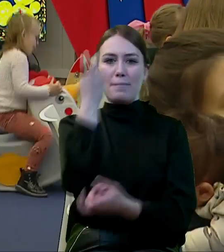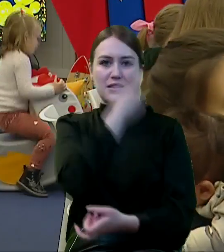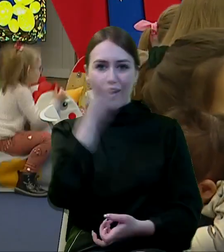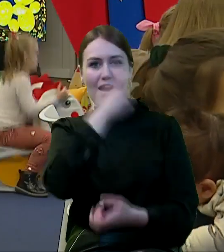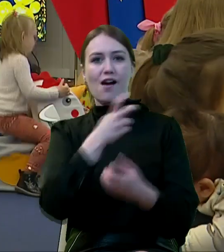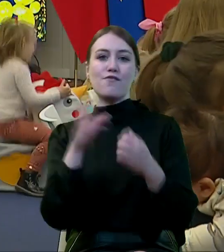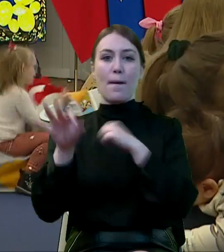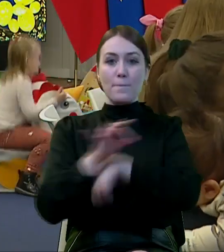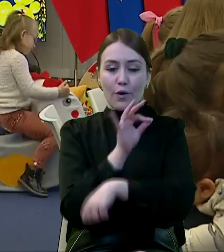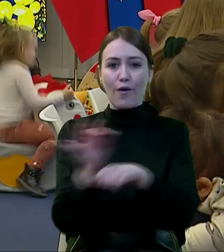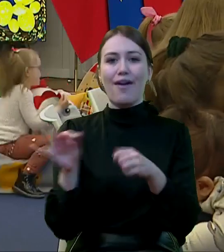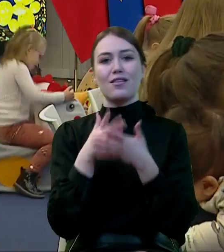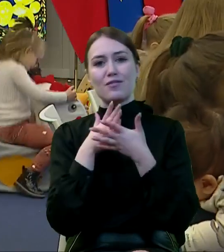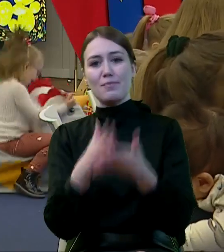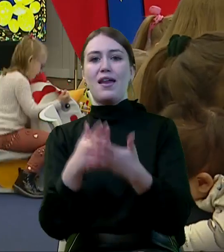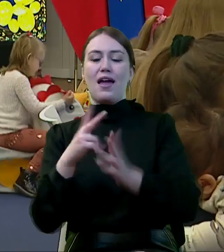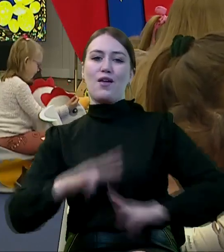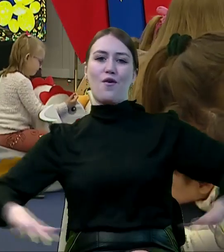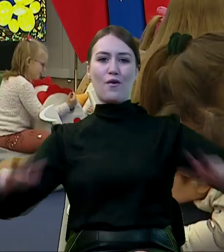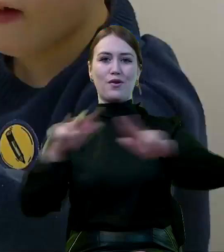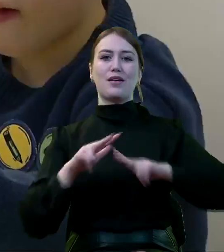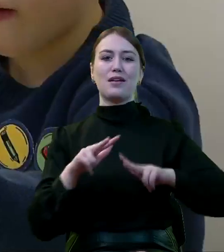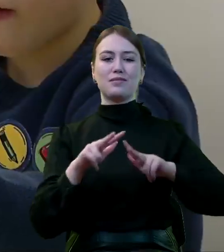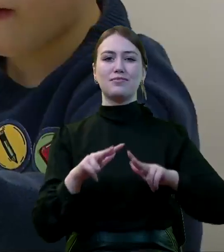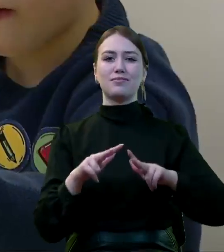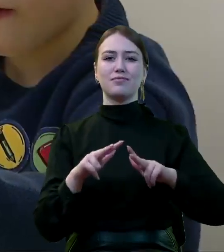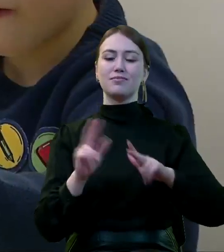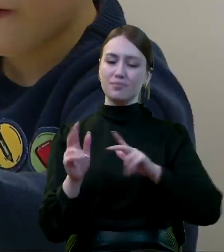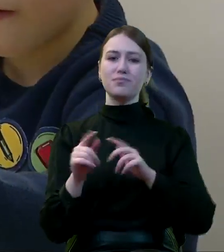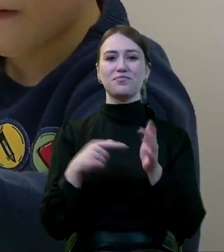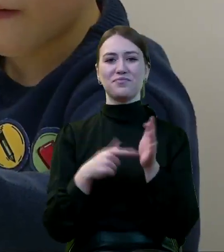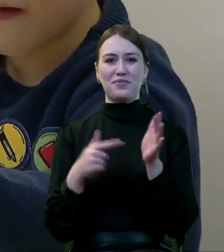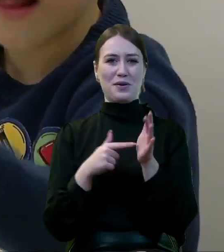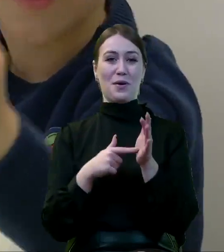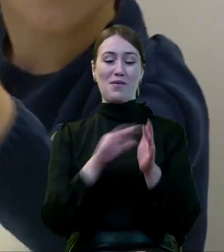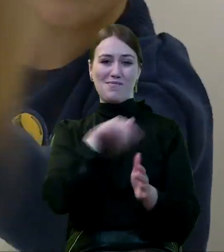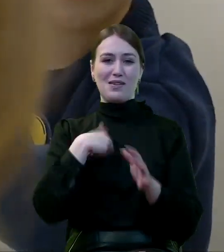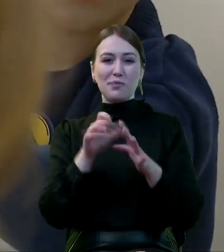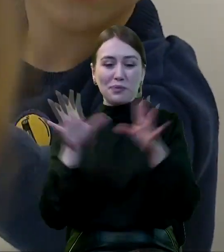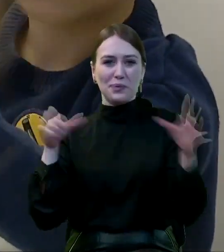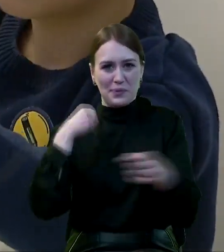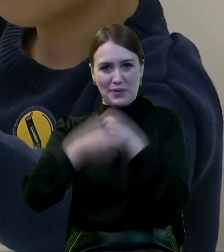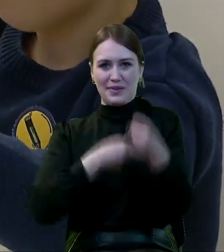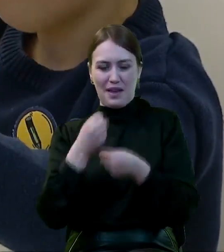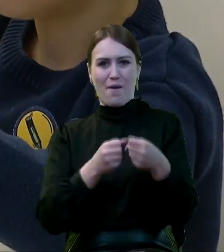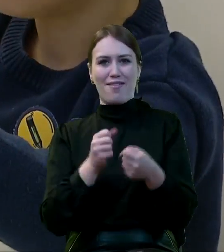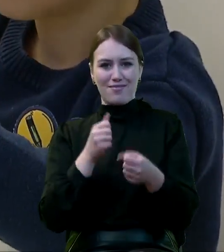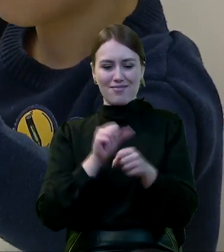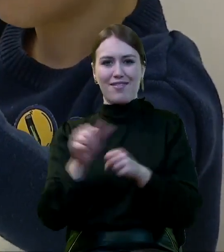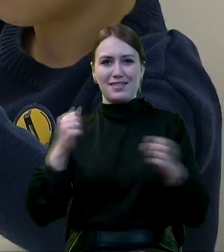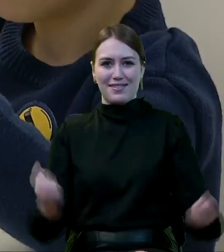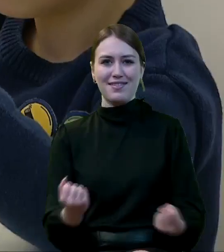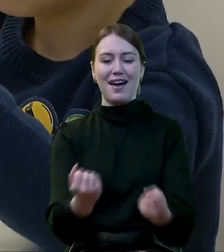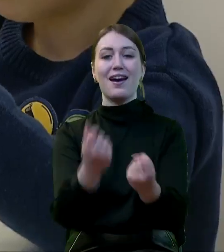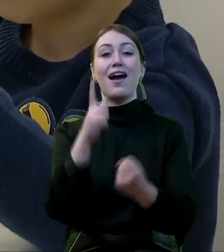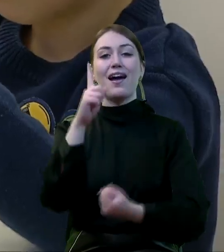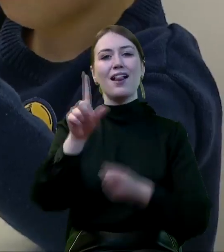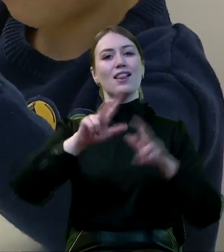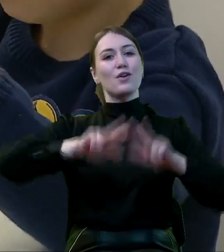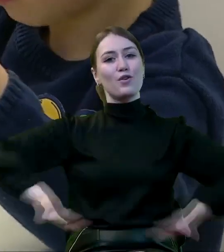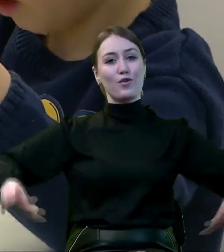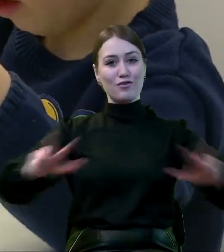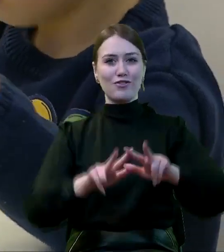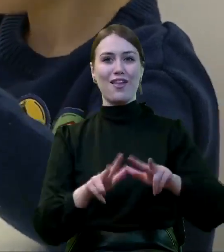projekty wspierające rodzinę, markę rodziny. Wiele działań podejmujemy, ale rodzina to